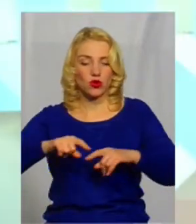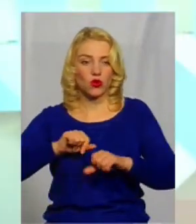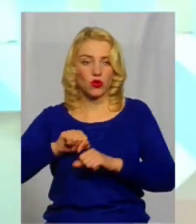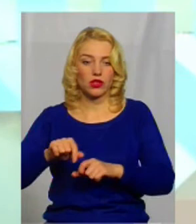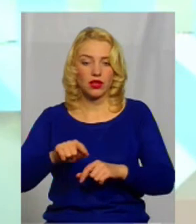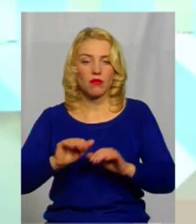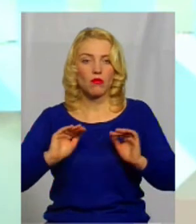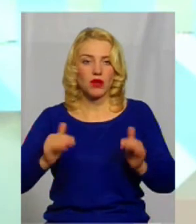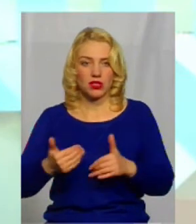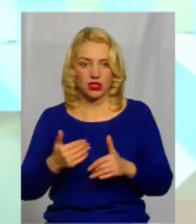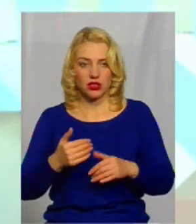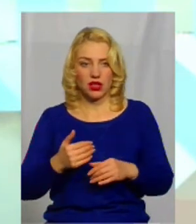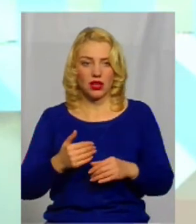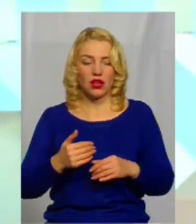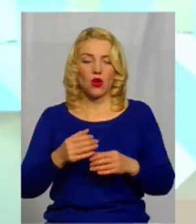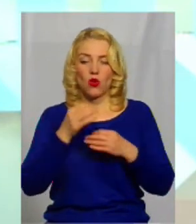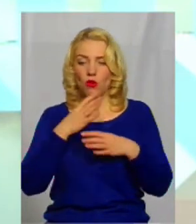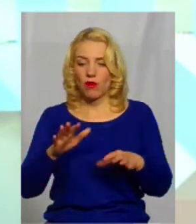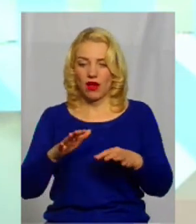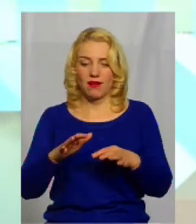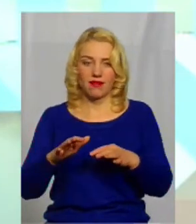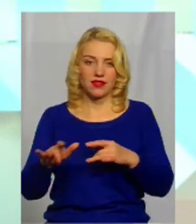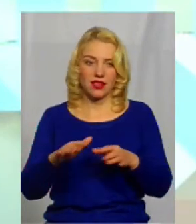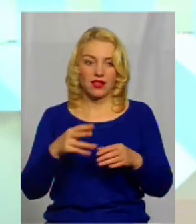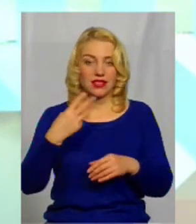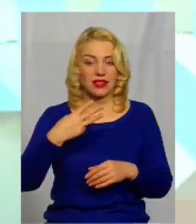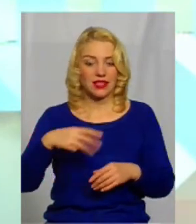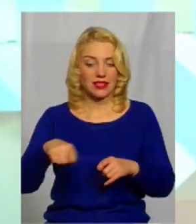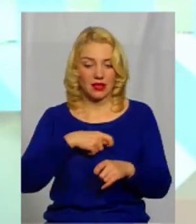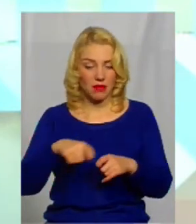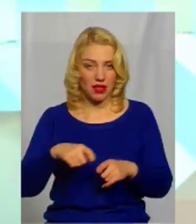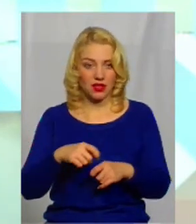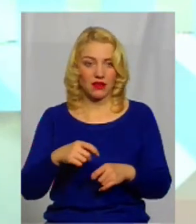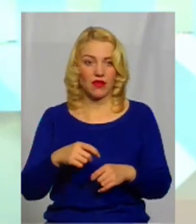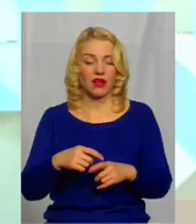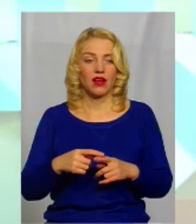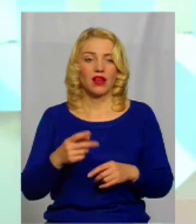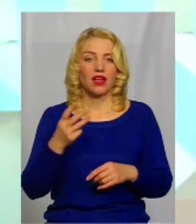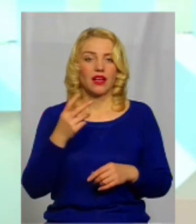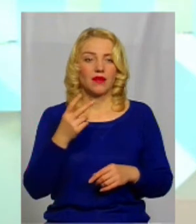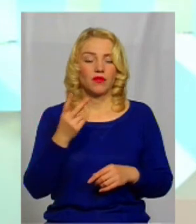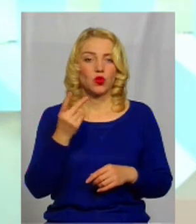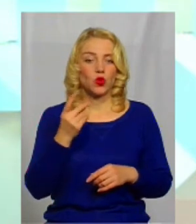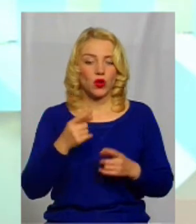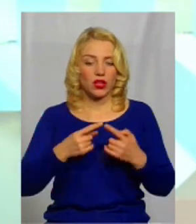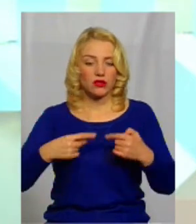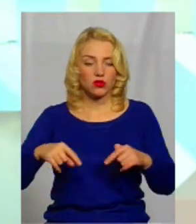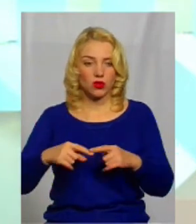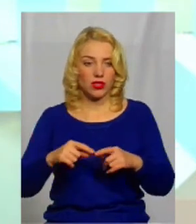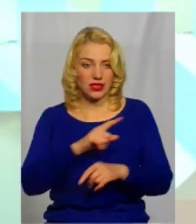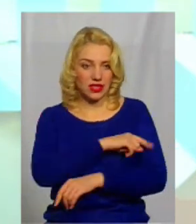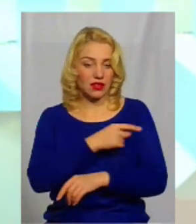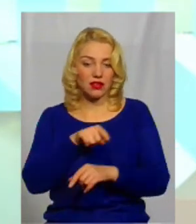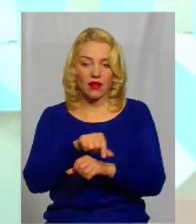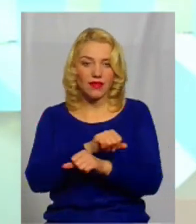зовсім обмежена люба людська діяльність. 30 метрів. Друга санітарна зона, третя зона санітарної охорони. Тобто не